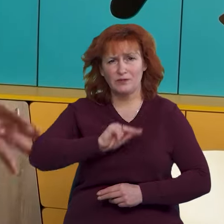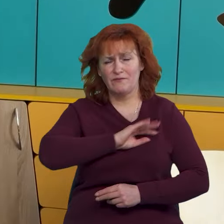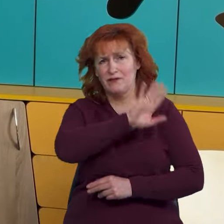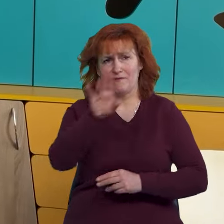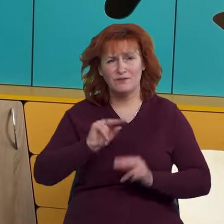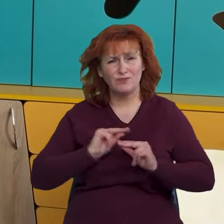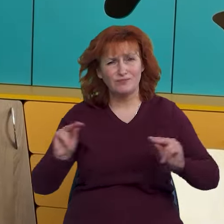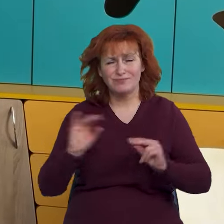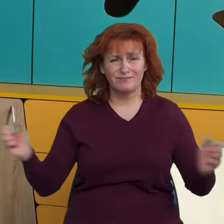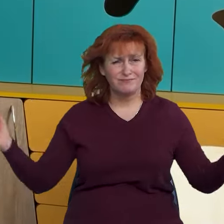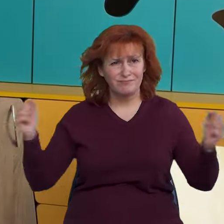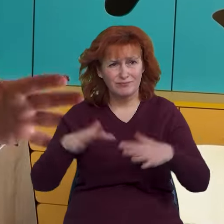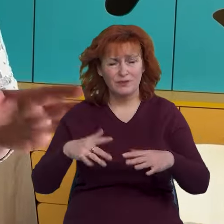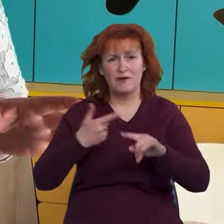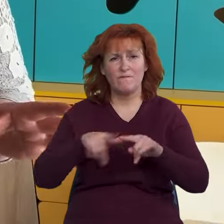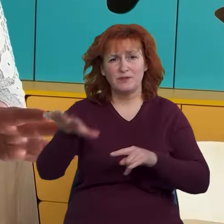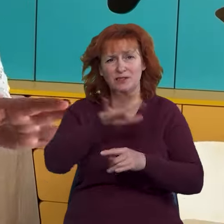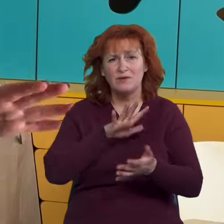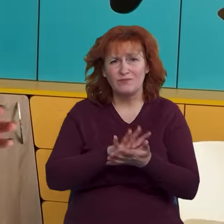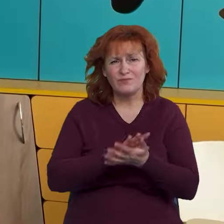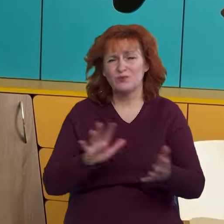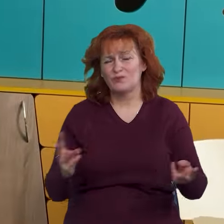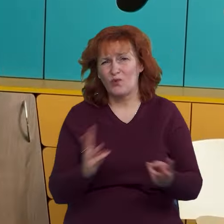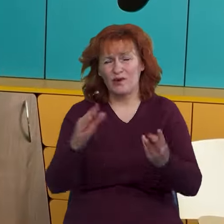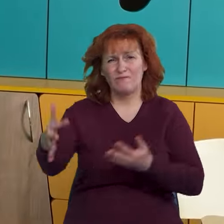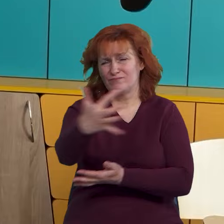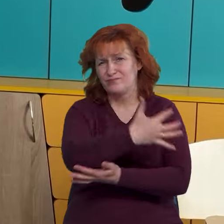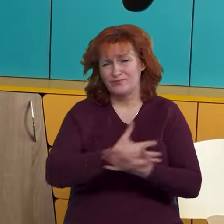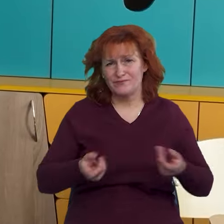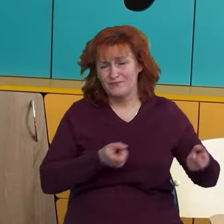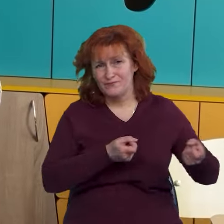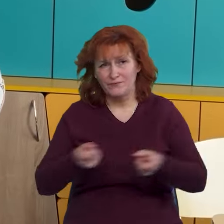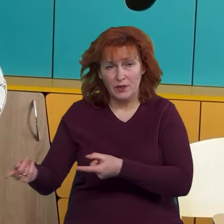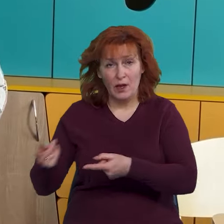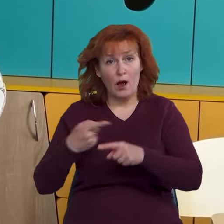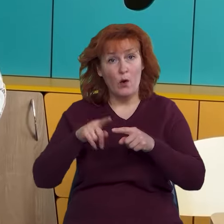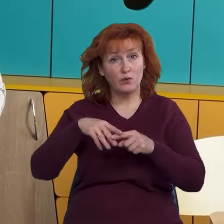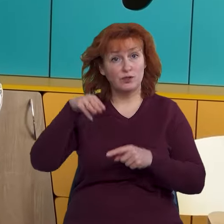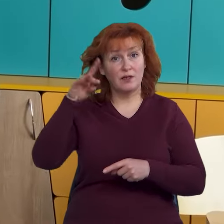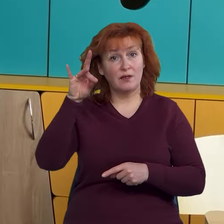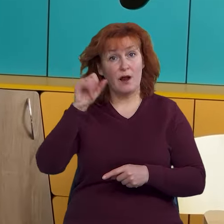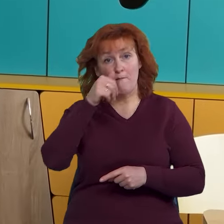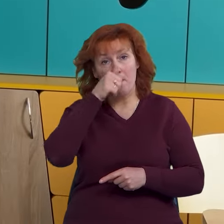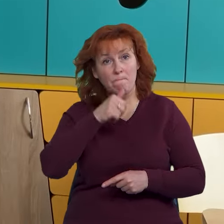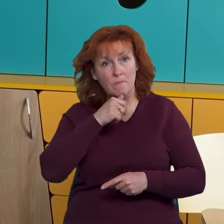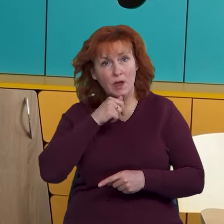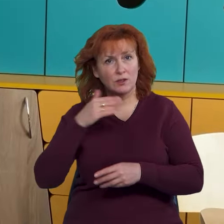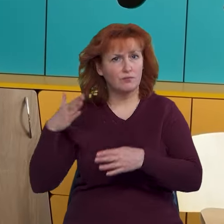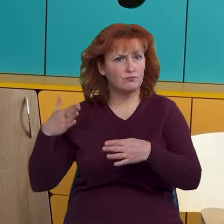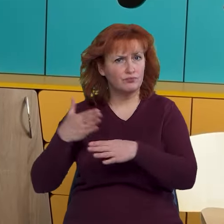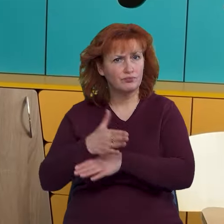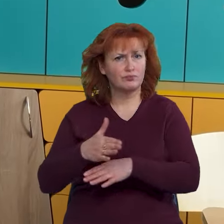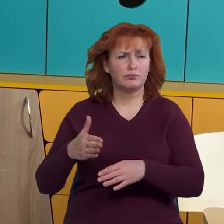просто прибрали, наскільки це було можливо, вивезли все згоріле. А в травні вже завітали до нас представники